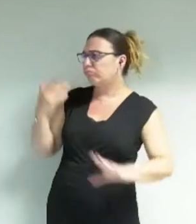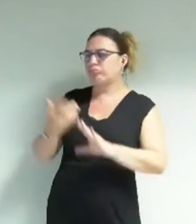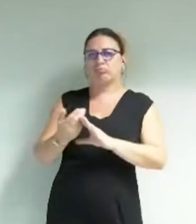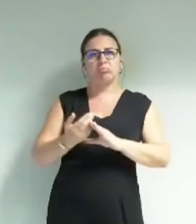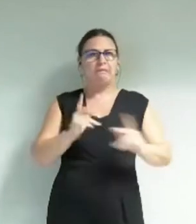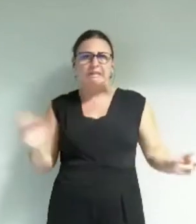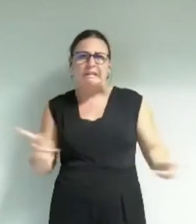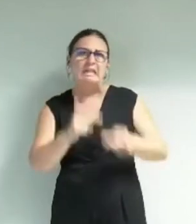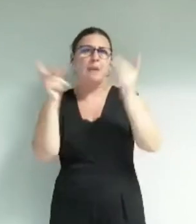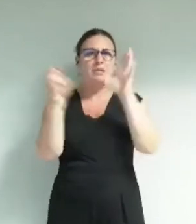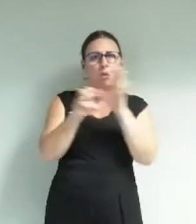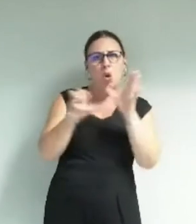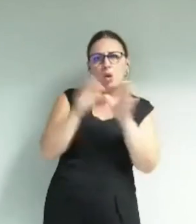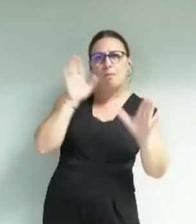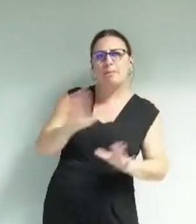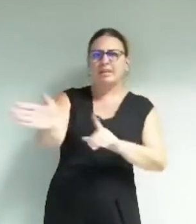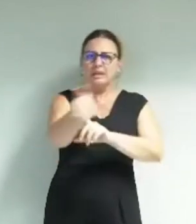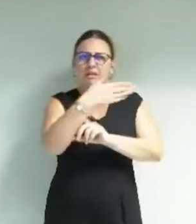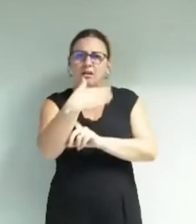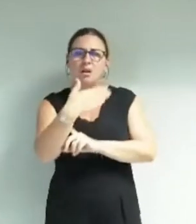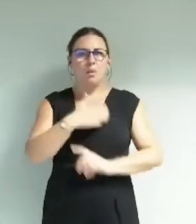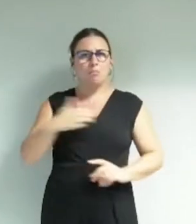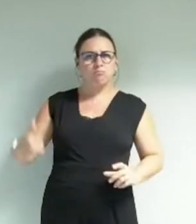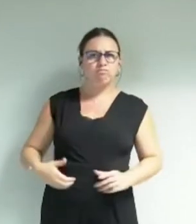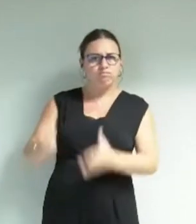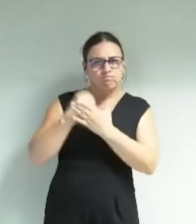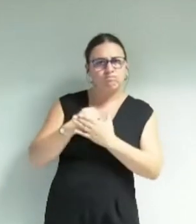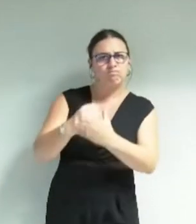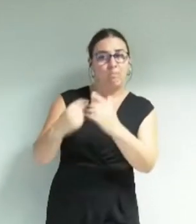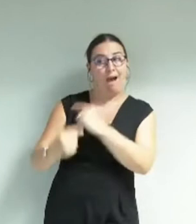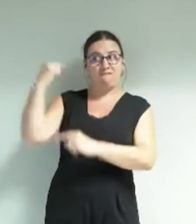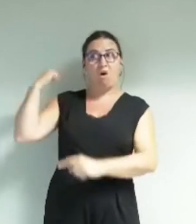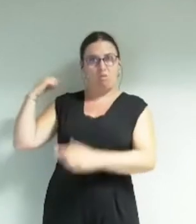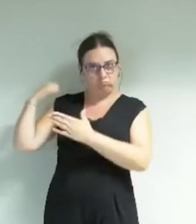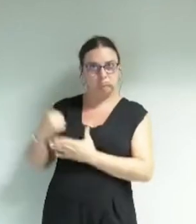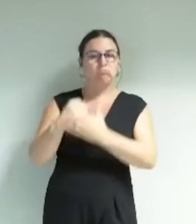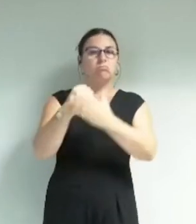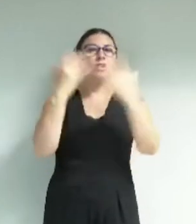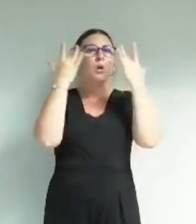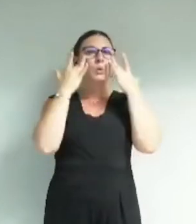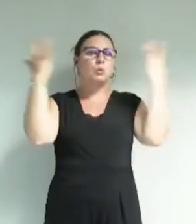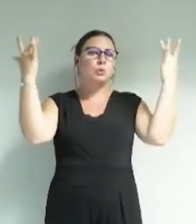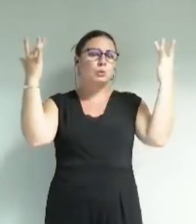monde culturel grenoblois et du soutien de la municipalité précédente, la culture.